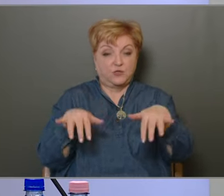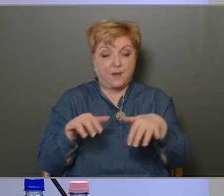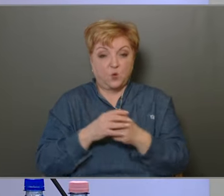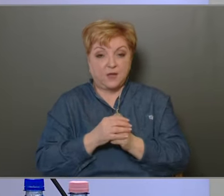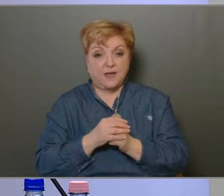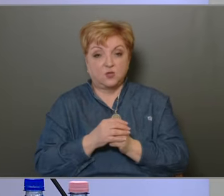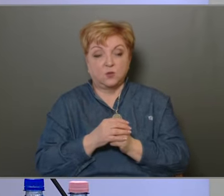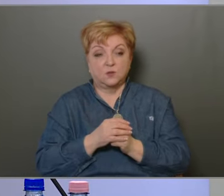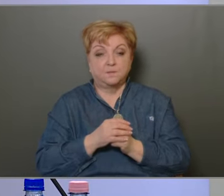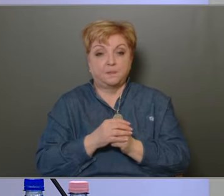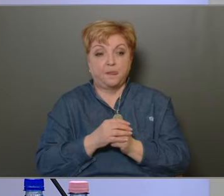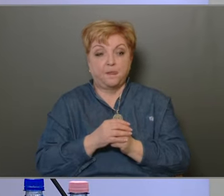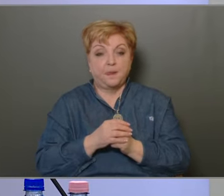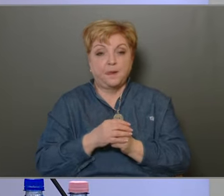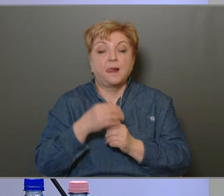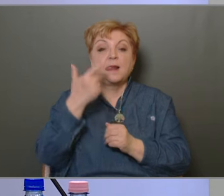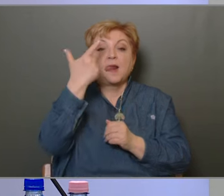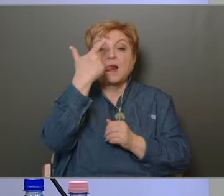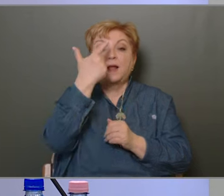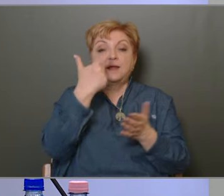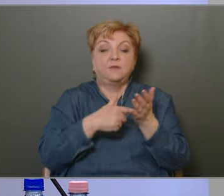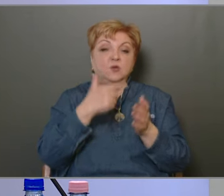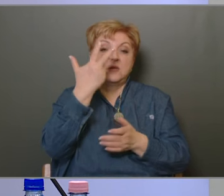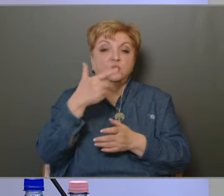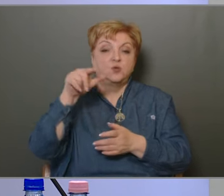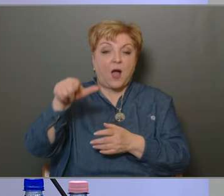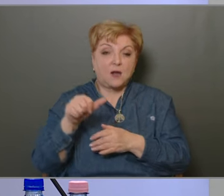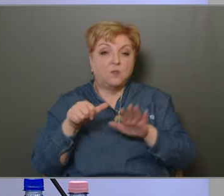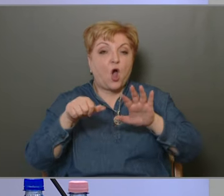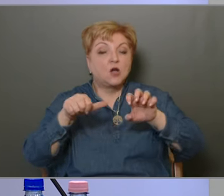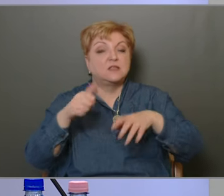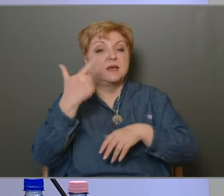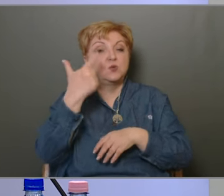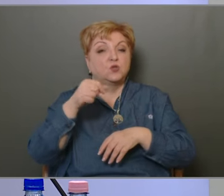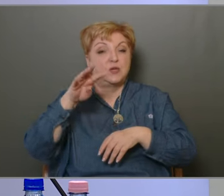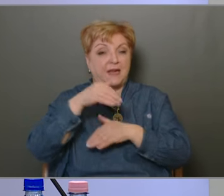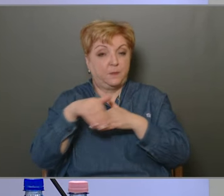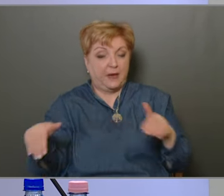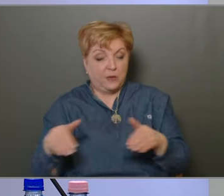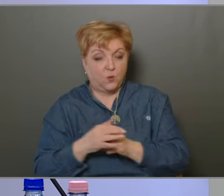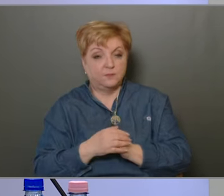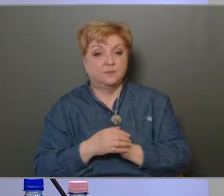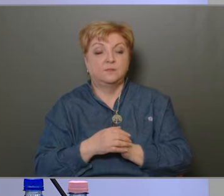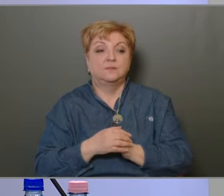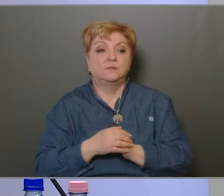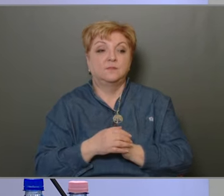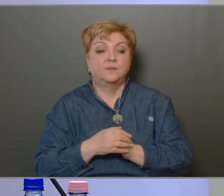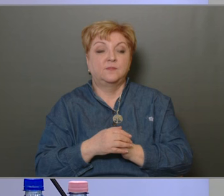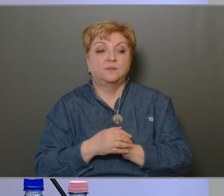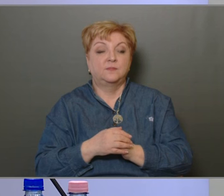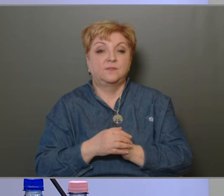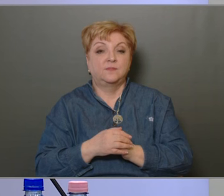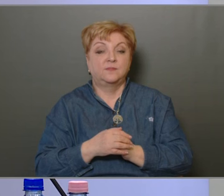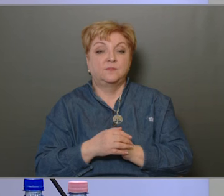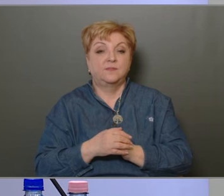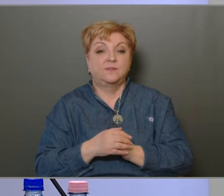2023-ban 624 millió forintba, 2022